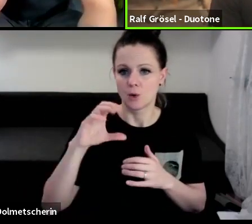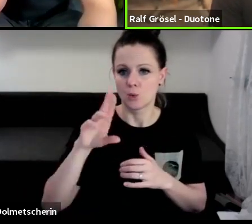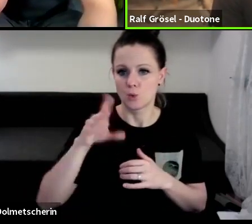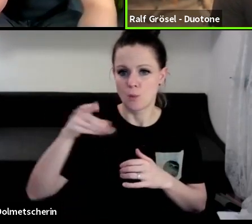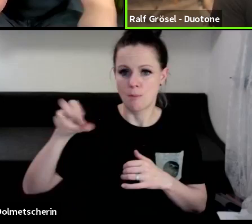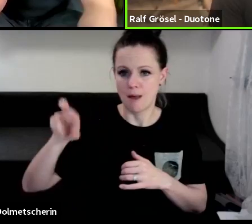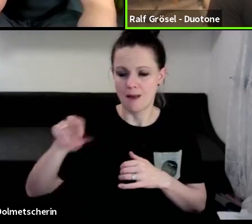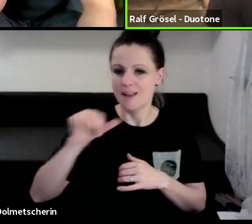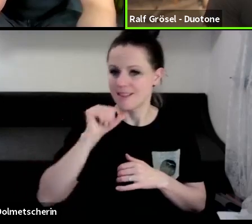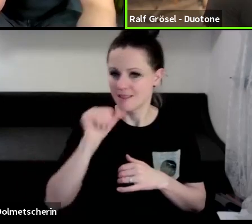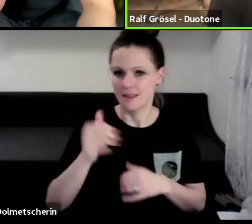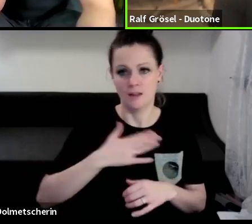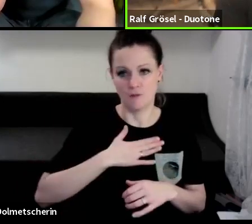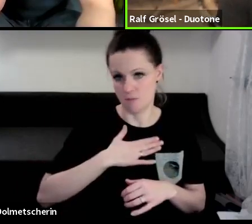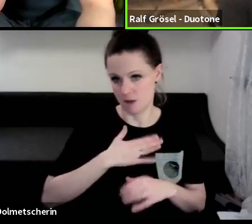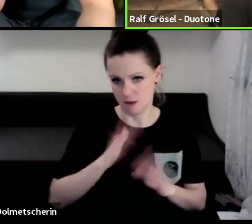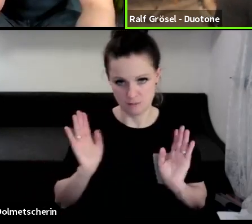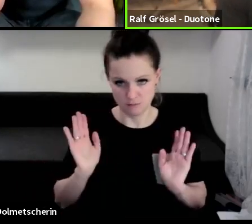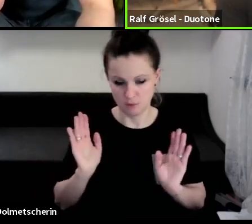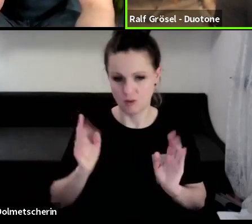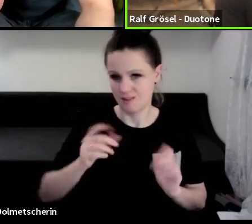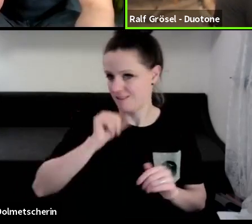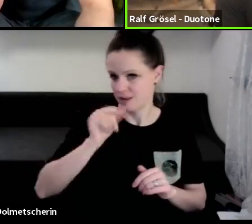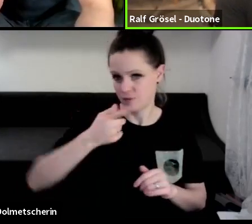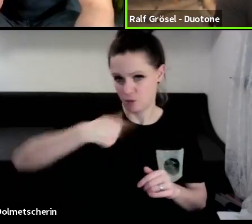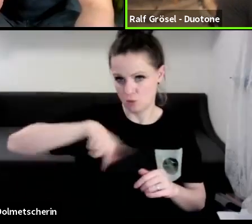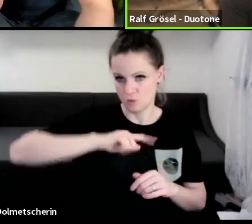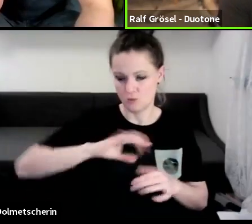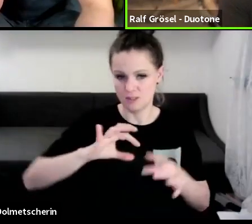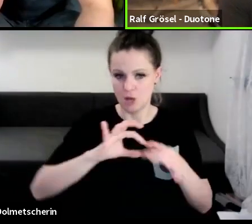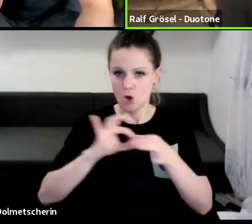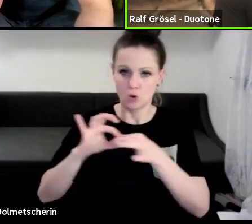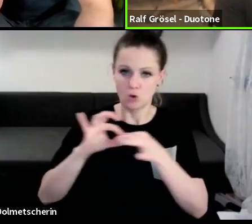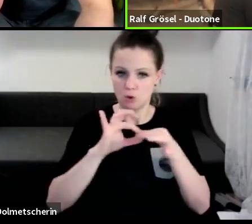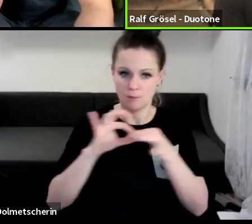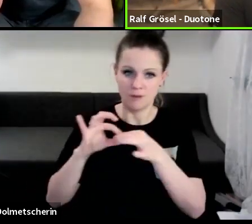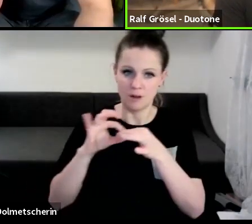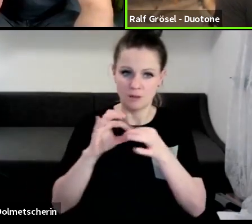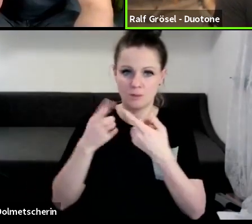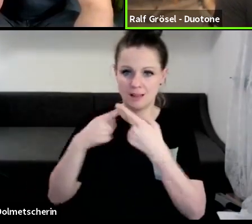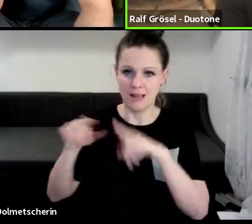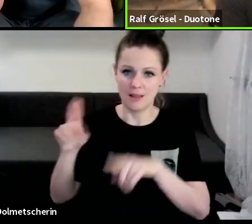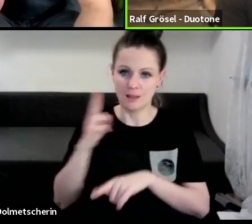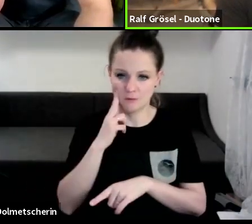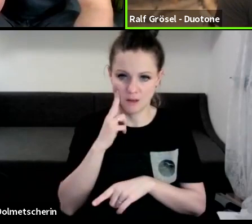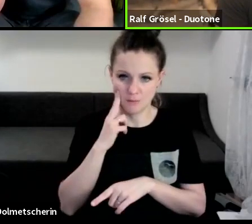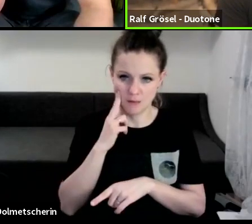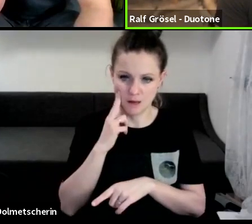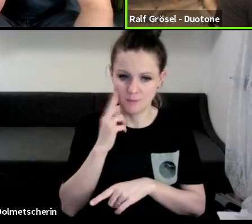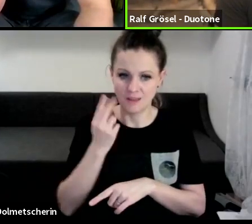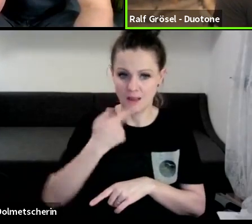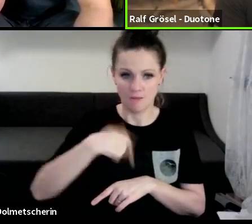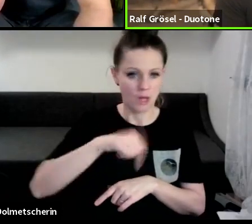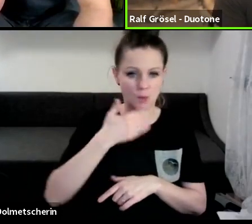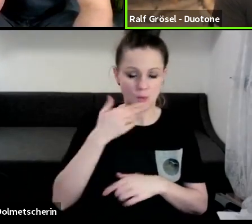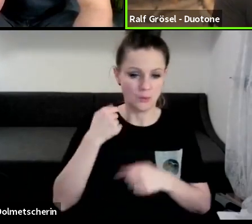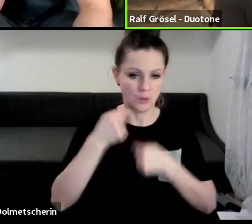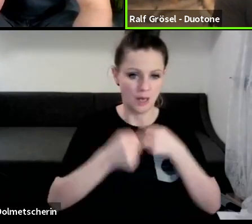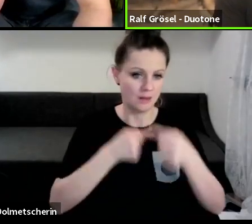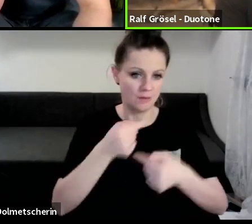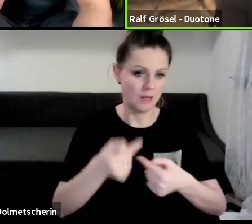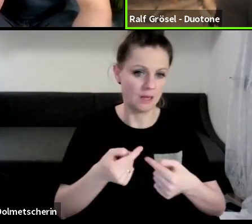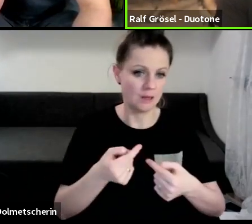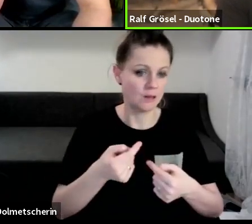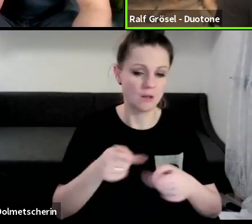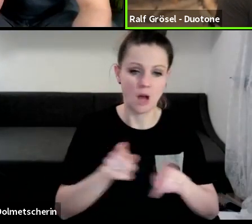nicht von uns. Das ist eine Kooperation mit AdWords. Den haben wir nicht entwickelt. Der wird auch nicht bei uns